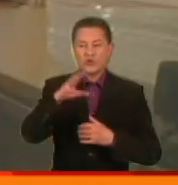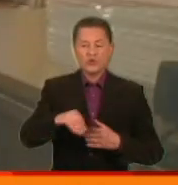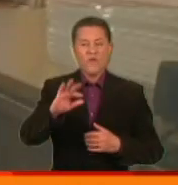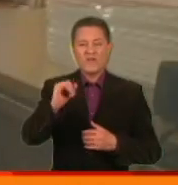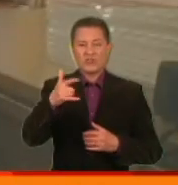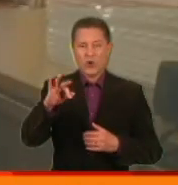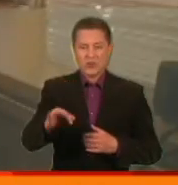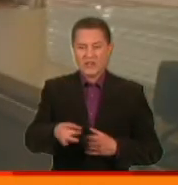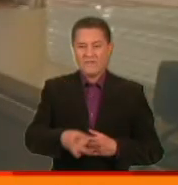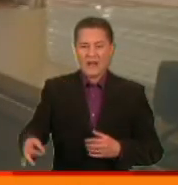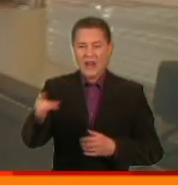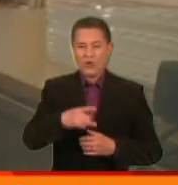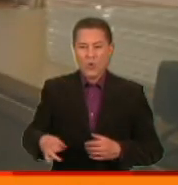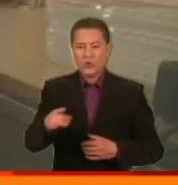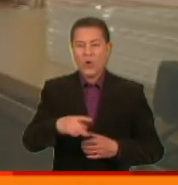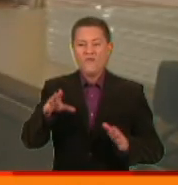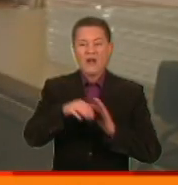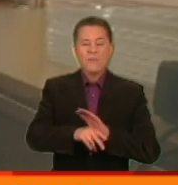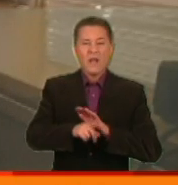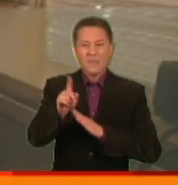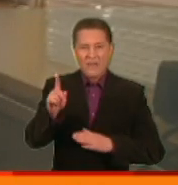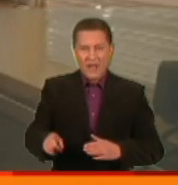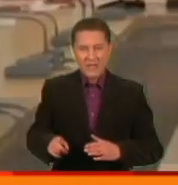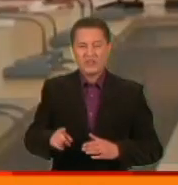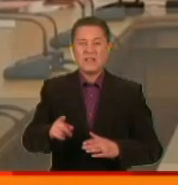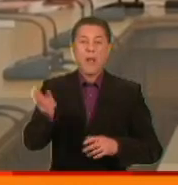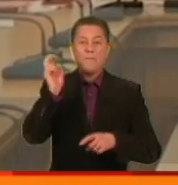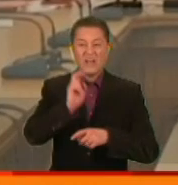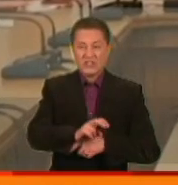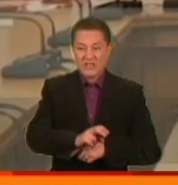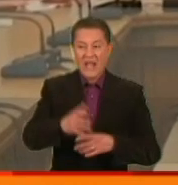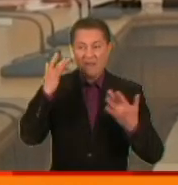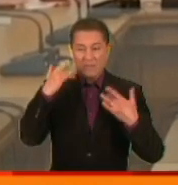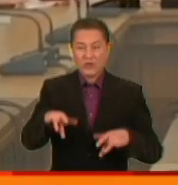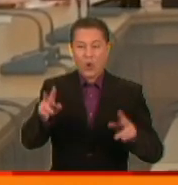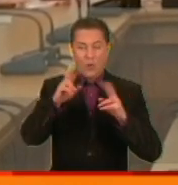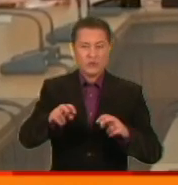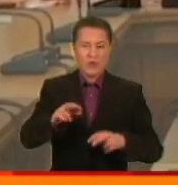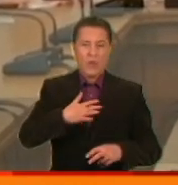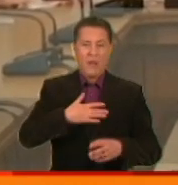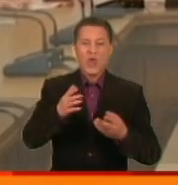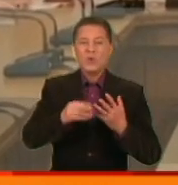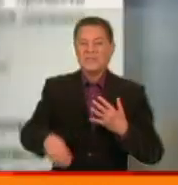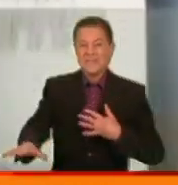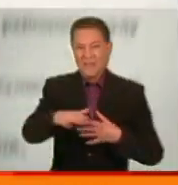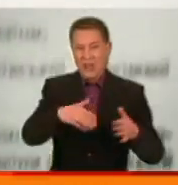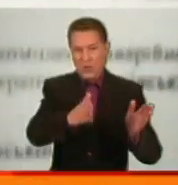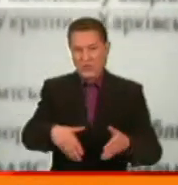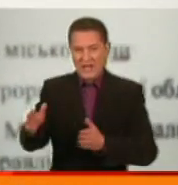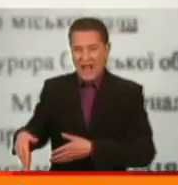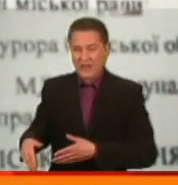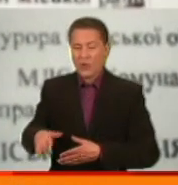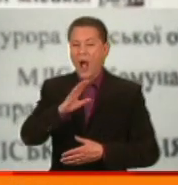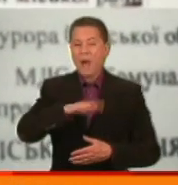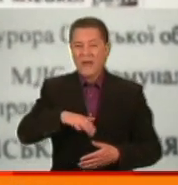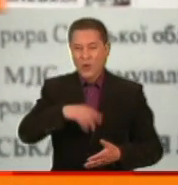району, в рамках провадження проти випадкового чиновника, вирішили випадково обшукати моє семейське діля. А згодом